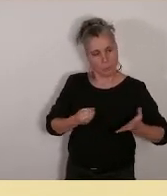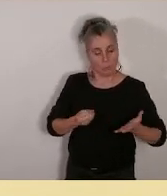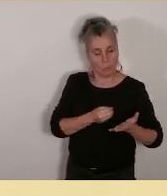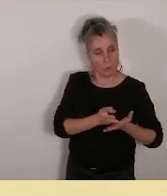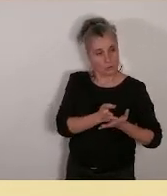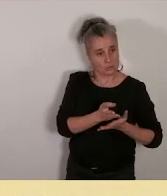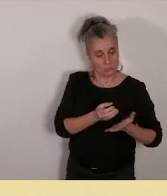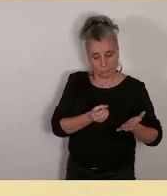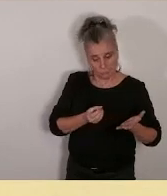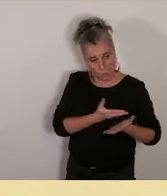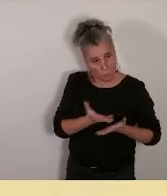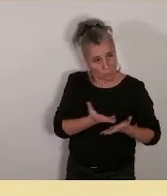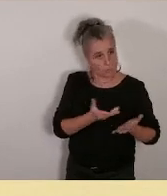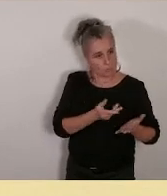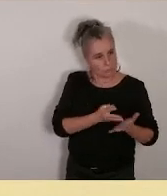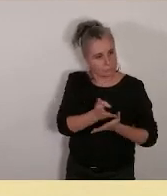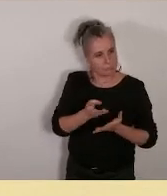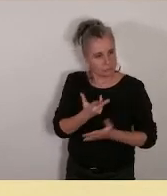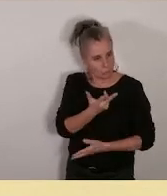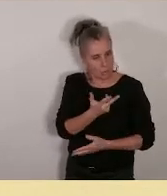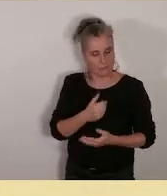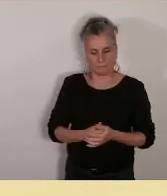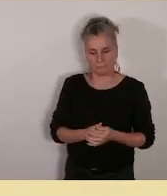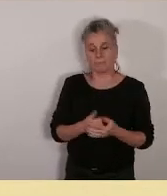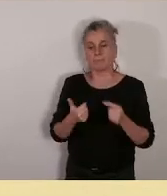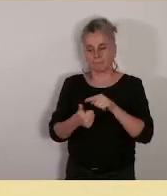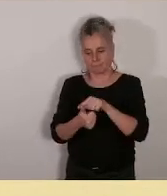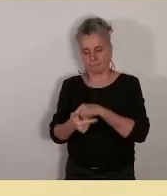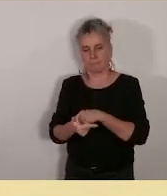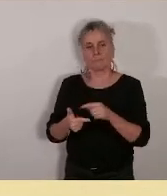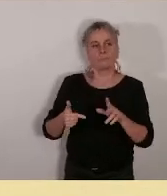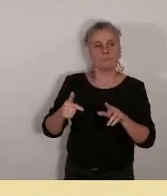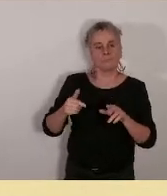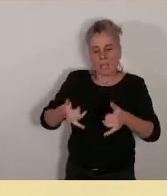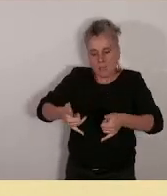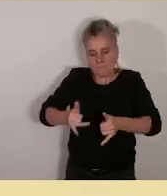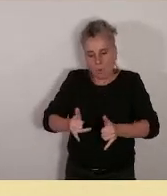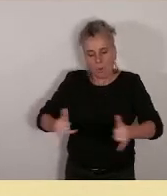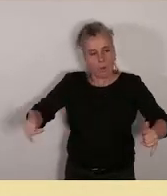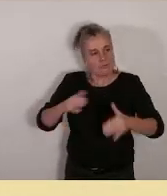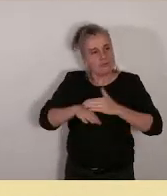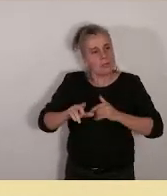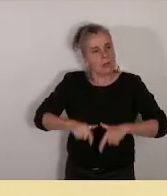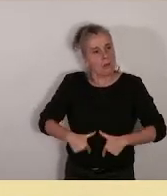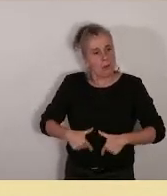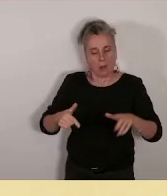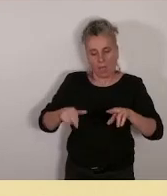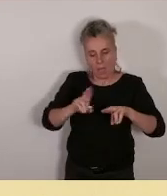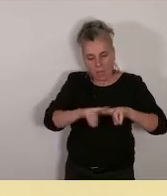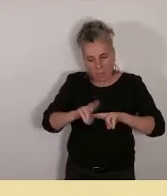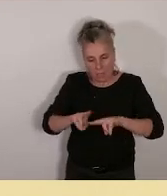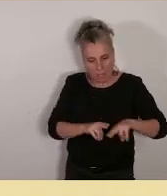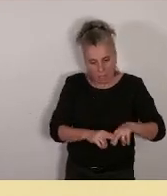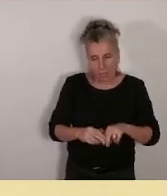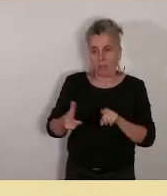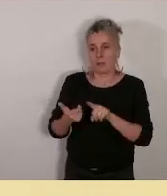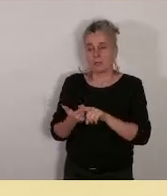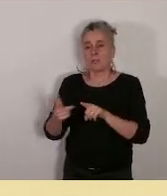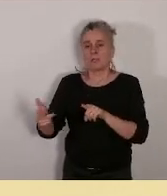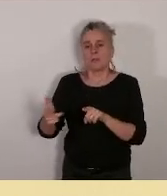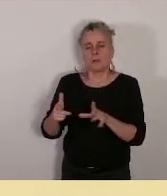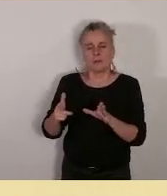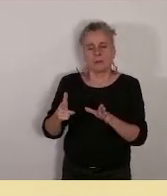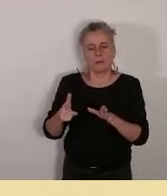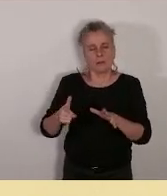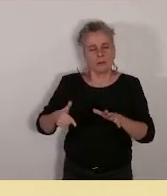La rénovation des bancs d'école, le lien avec les personnes âgées et isolées, et une marche